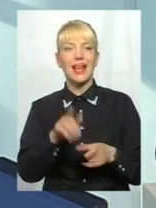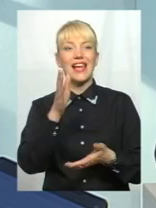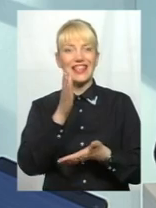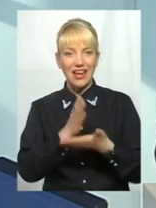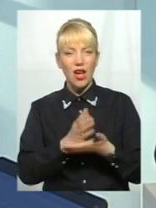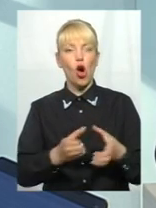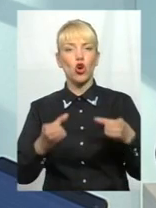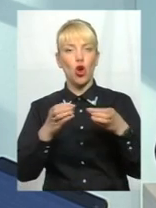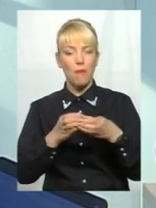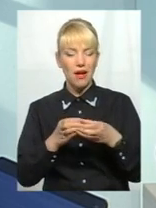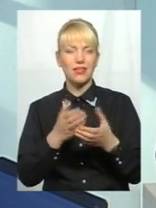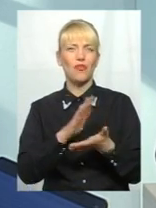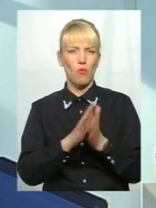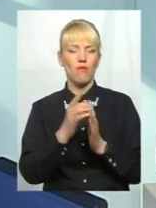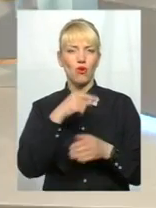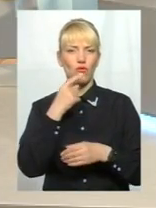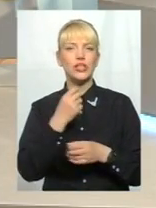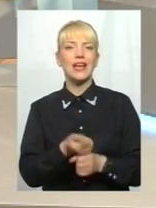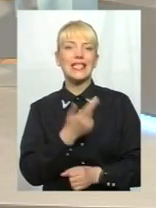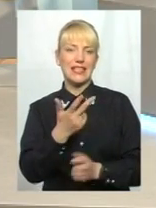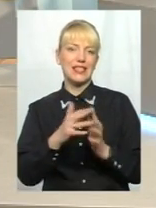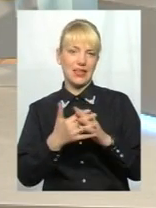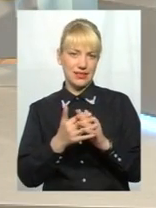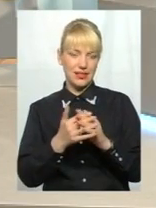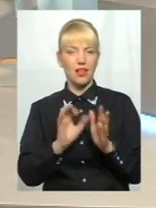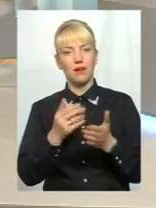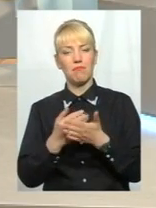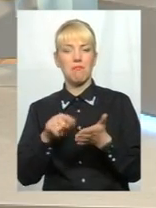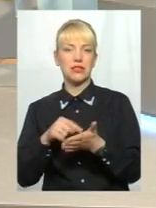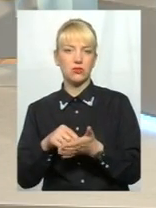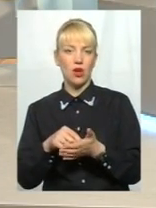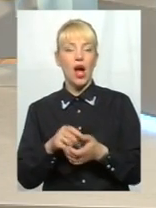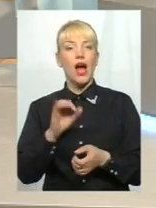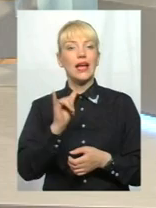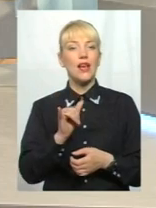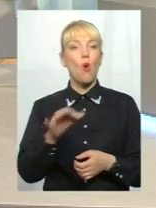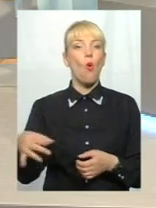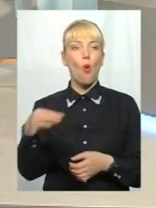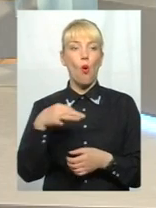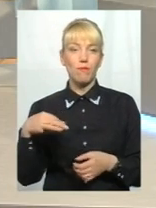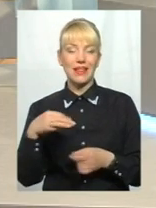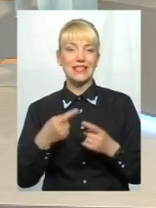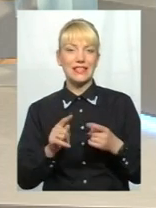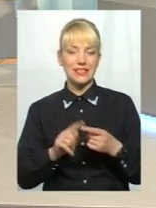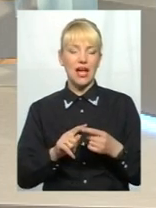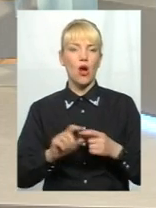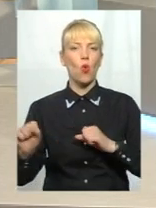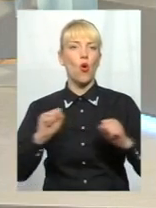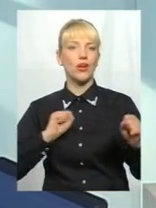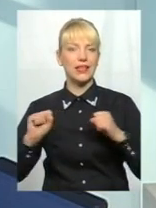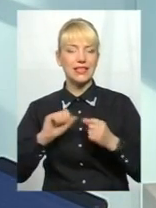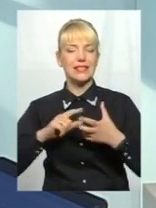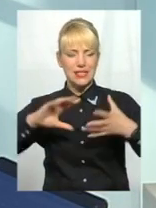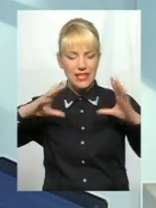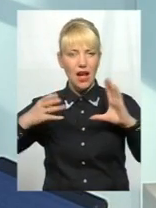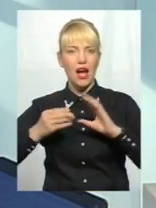можна кажучи, там кілька сіл, чи там місто, і область – це координація, це загальна стратегія